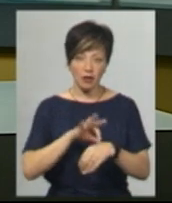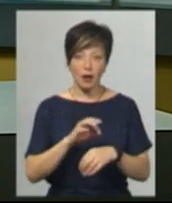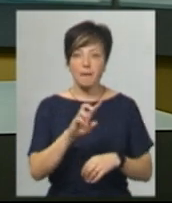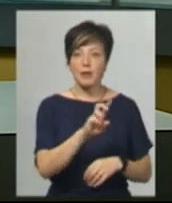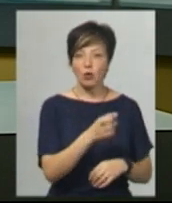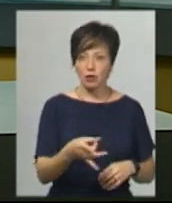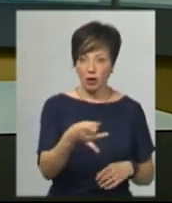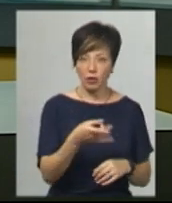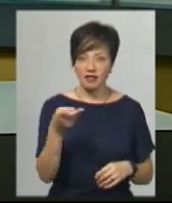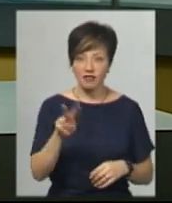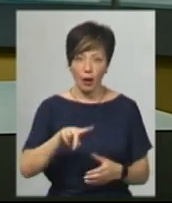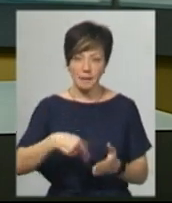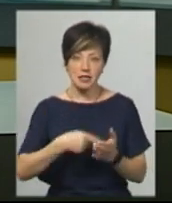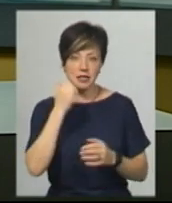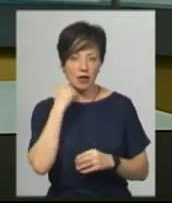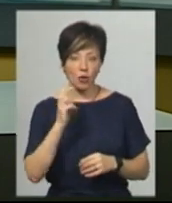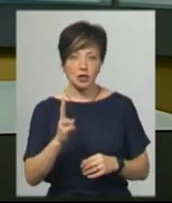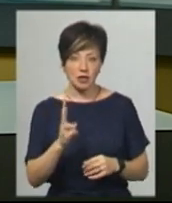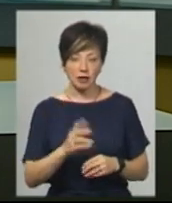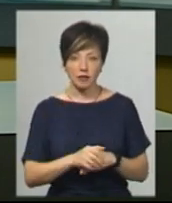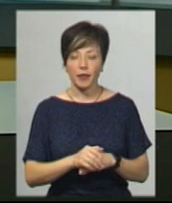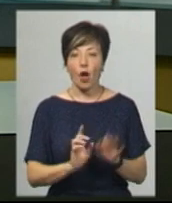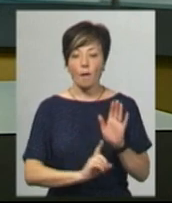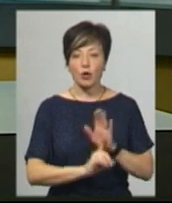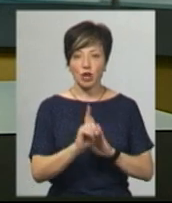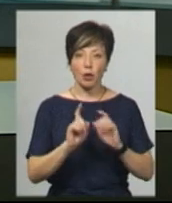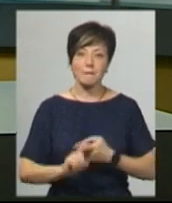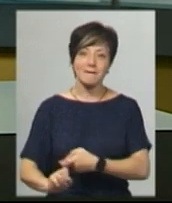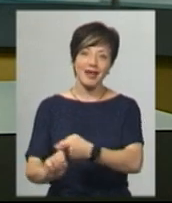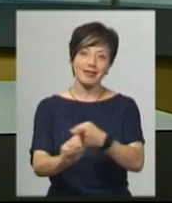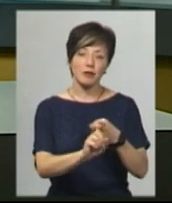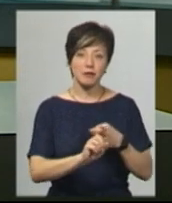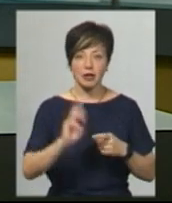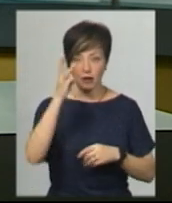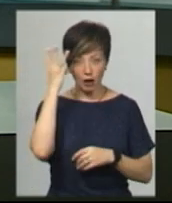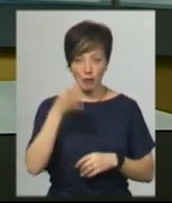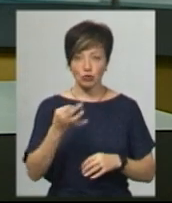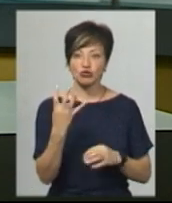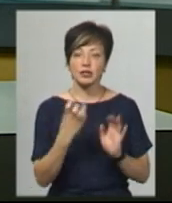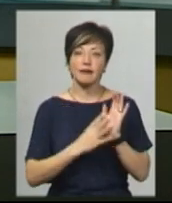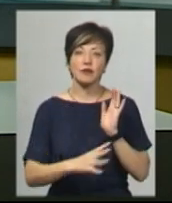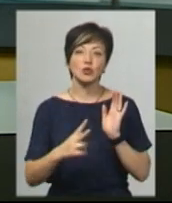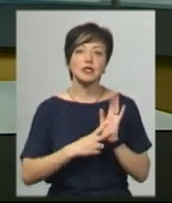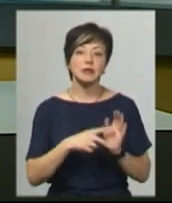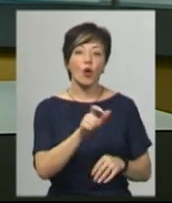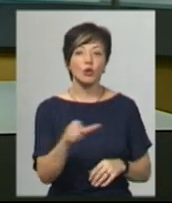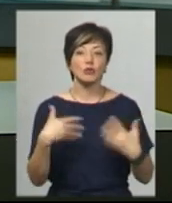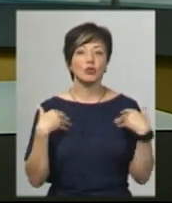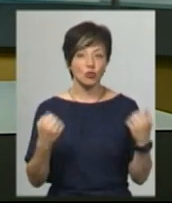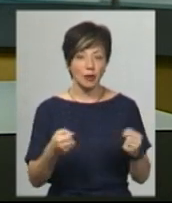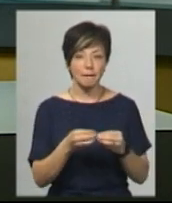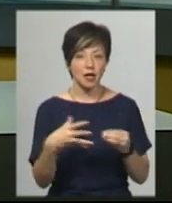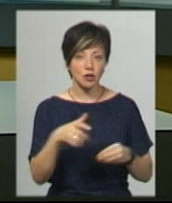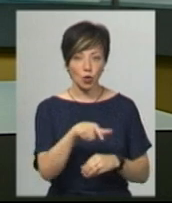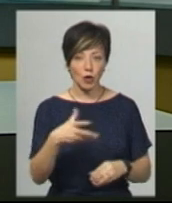Білогірському районі, два в місті Старокостянтинів. Від початку пандемії на Хмельниччині 497 осіб одужали, 15